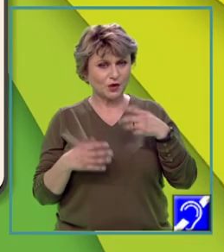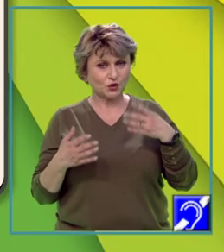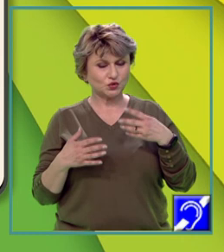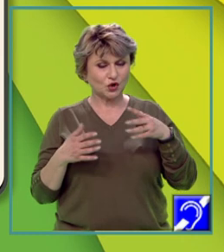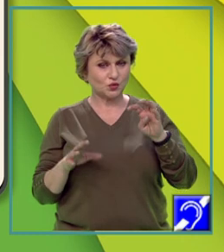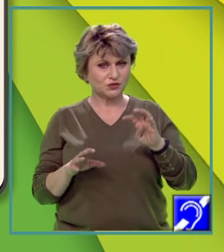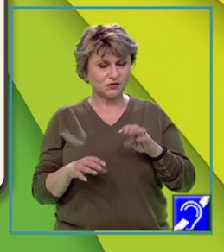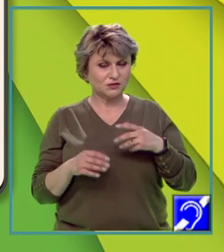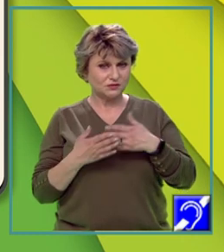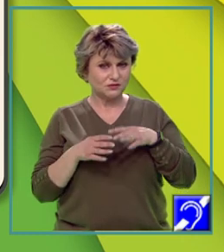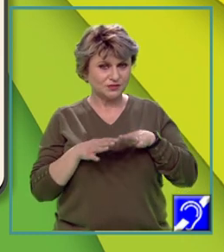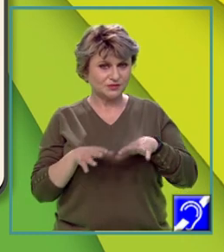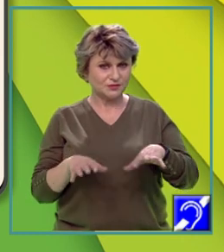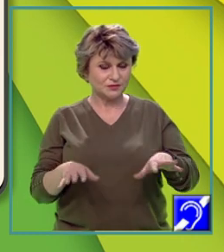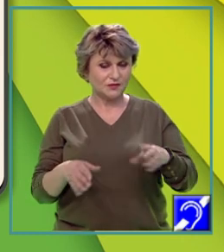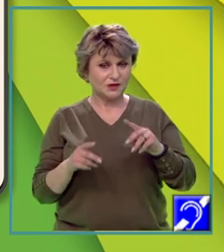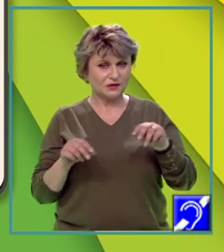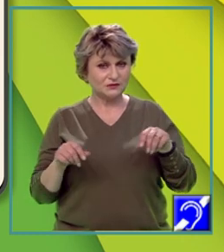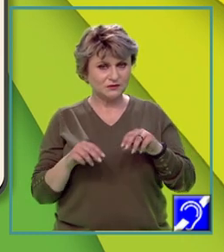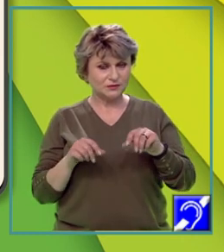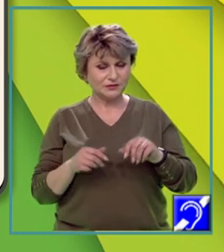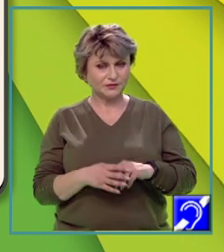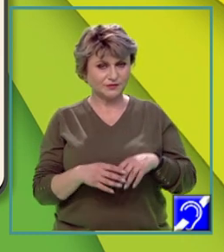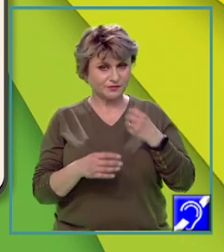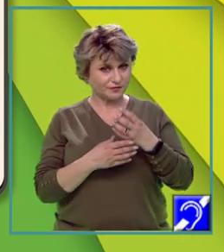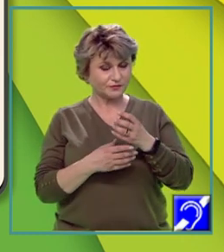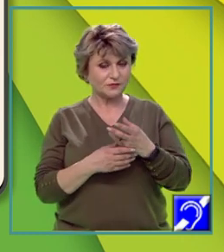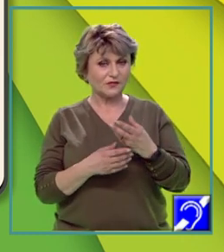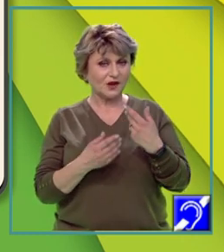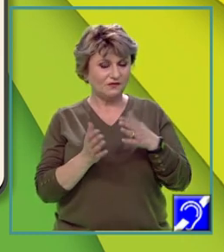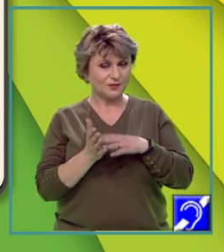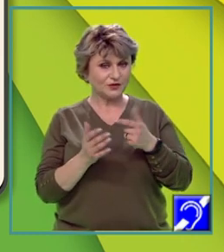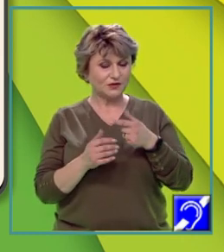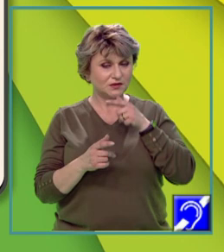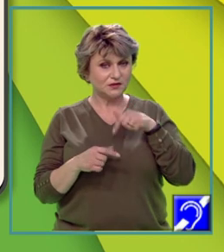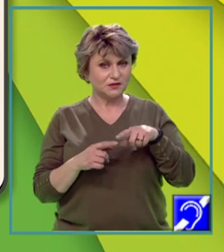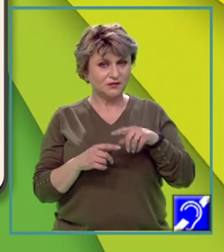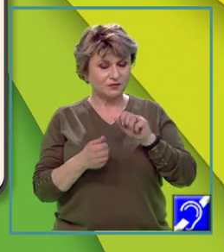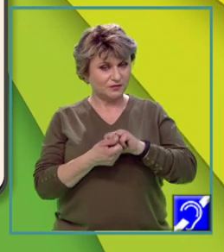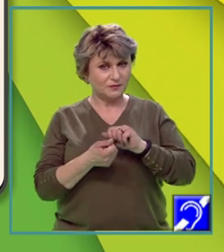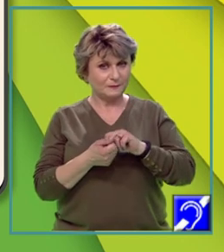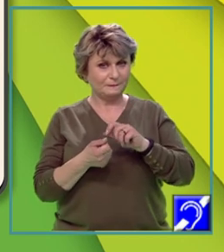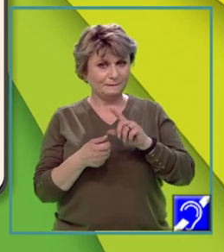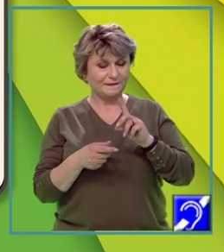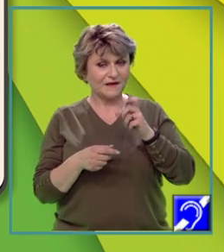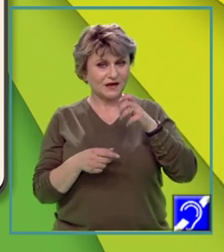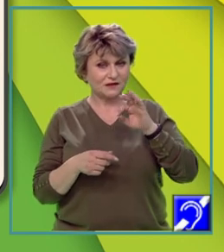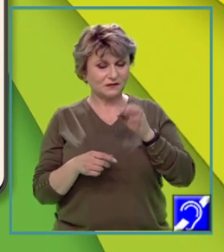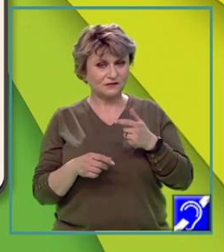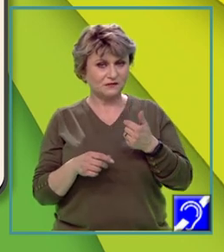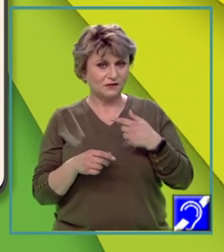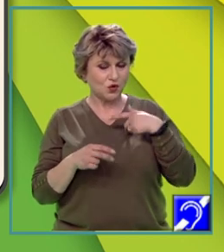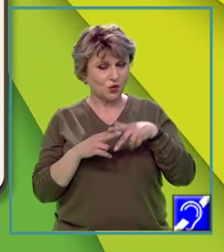favorizat extinderea acestor dune de nisip. Explicați faptul că în județul Giurgiu terenurile degradate și neproductive